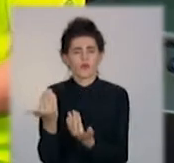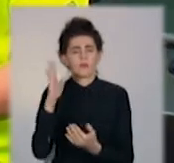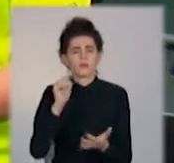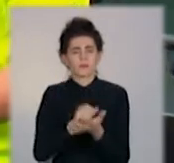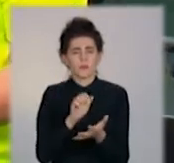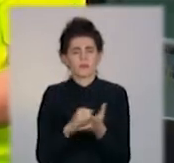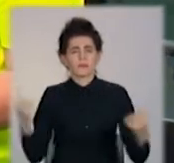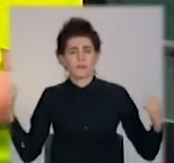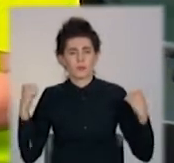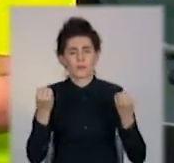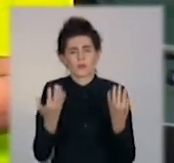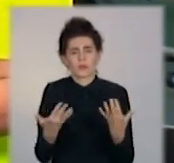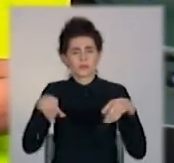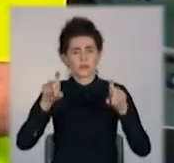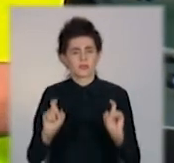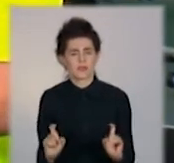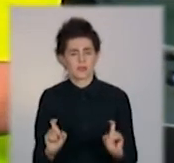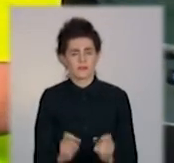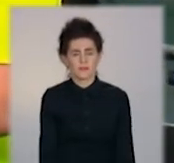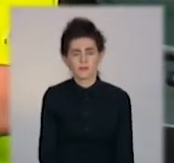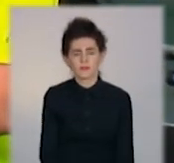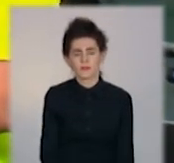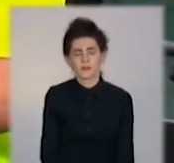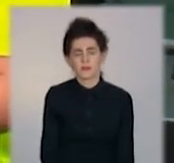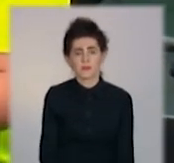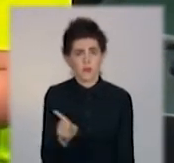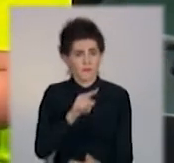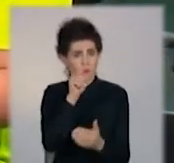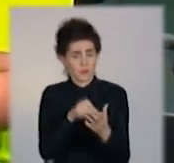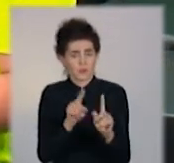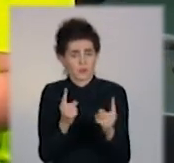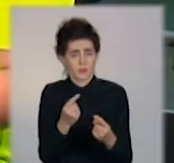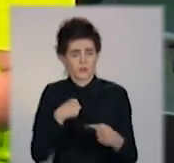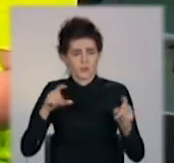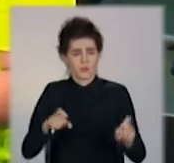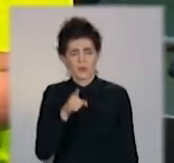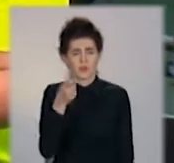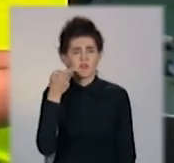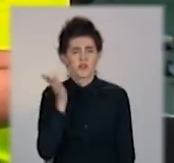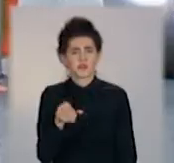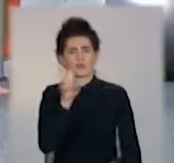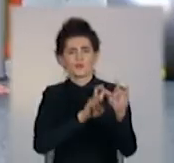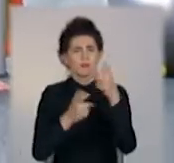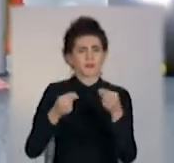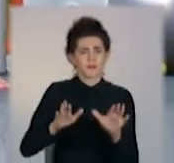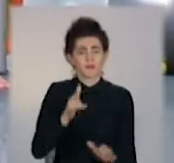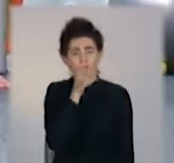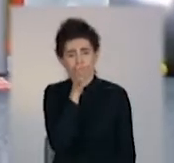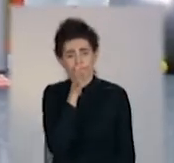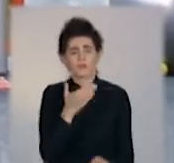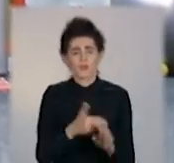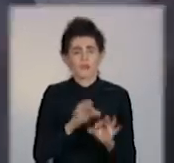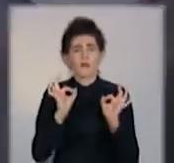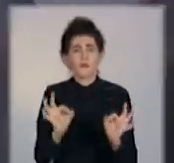присідання. А чого це в неї найулюбленіші? Як це? Ти ж завжди шукаєш мисля, де можна присісти. Як уникнути